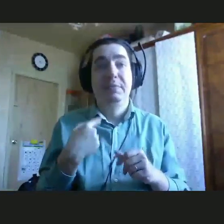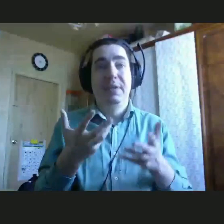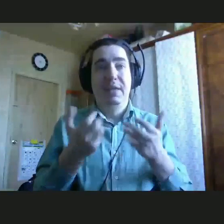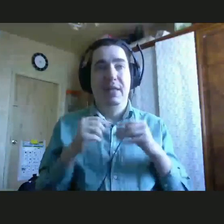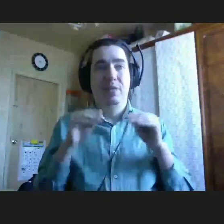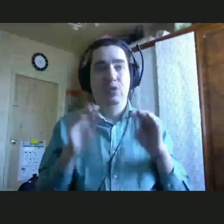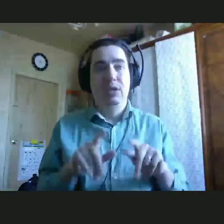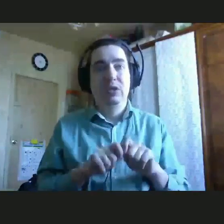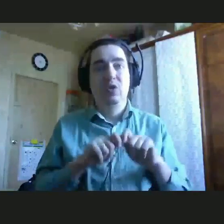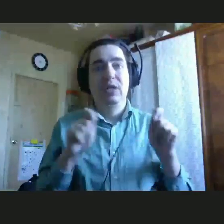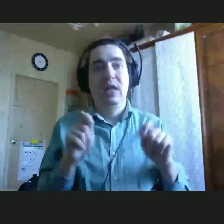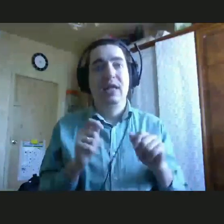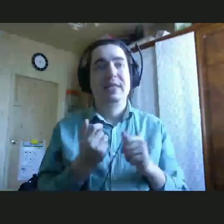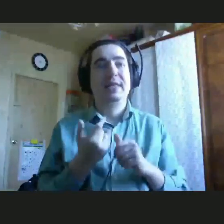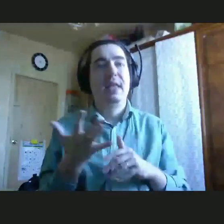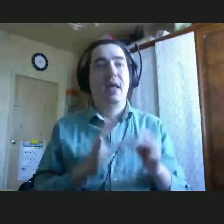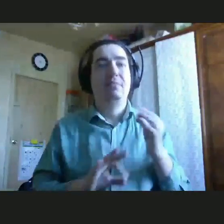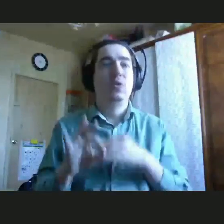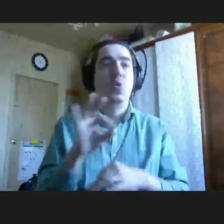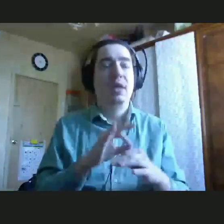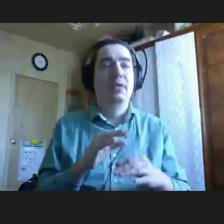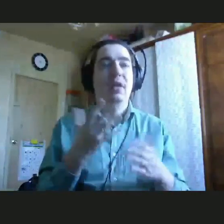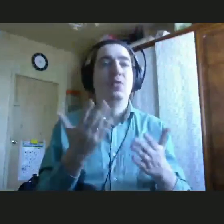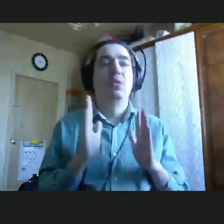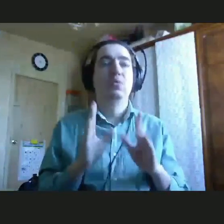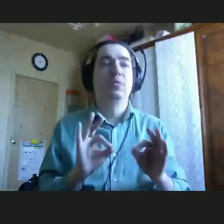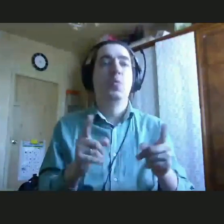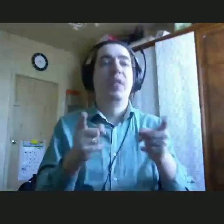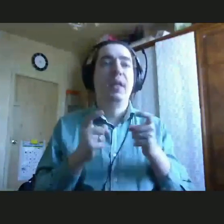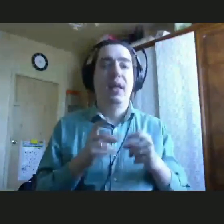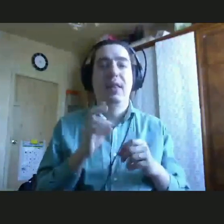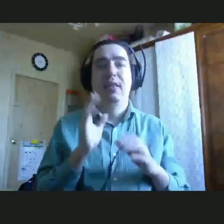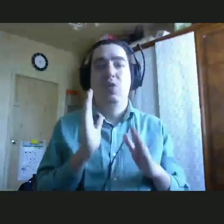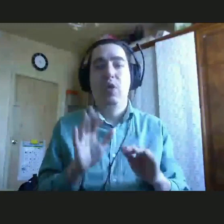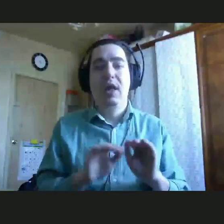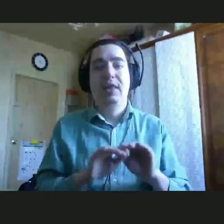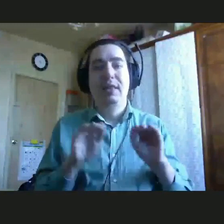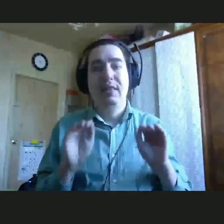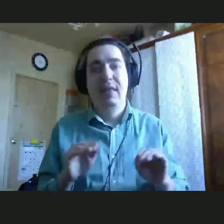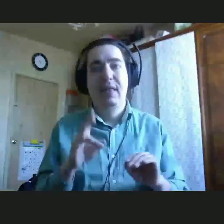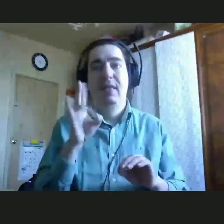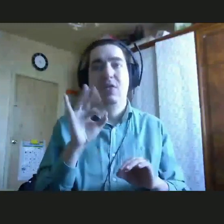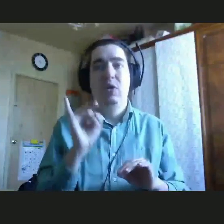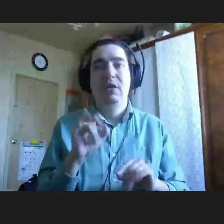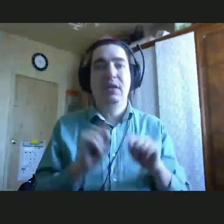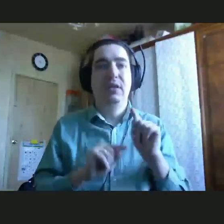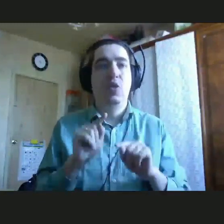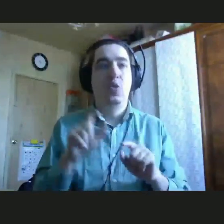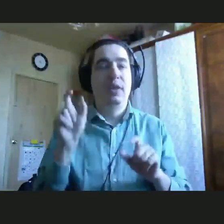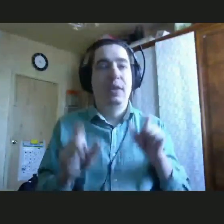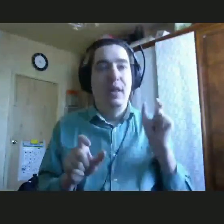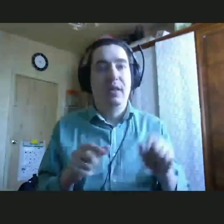ряд проектов, которые будут вовлекать не только детей, но и родителей. И вот сейчас я хочу